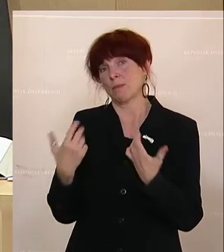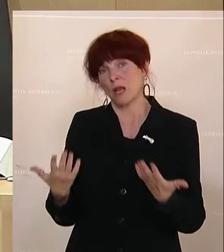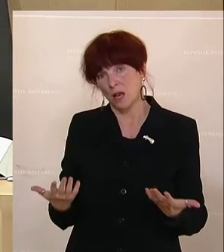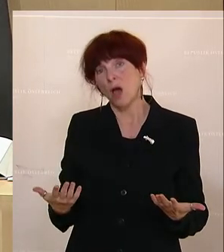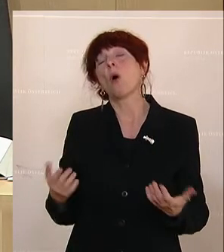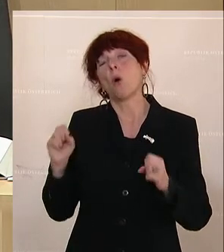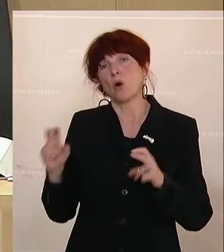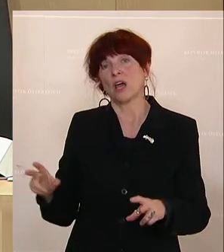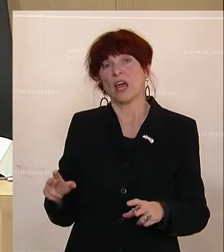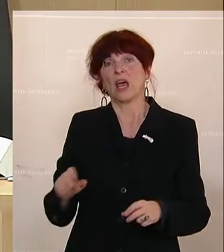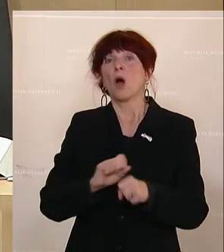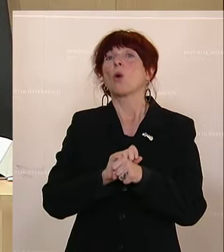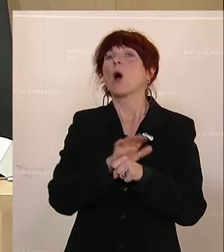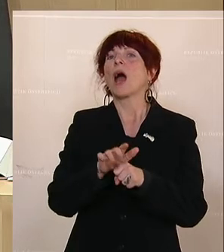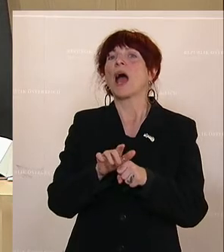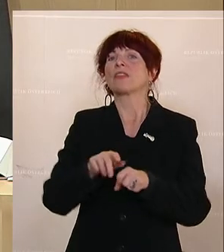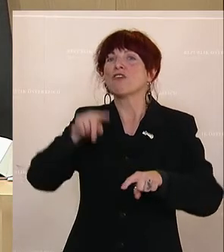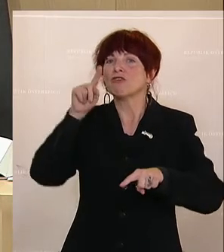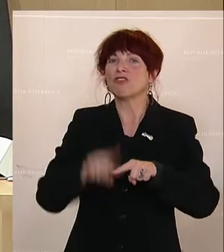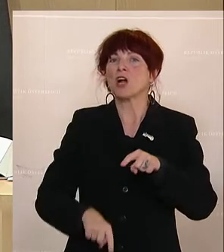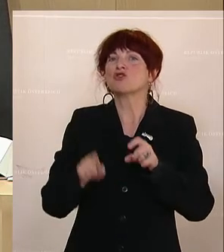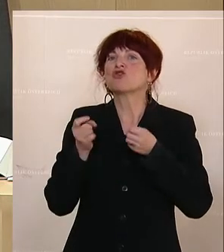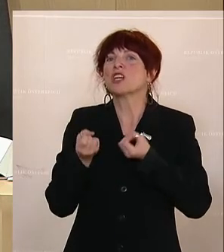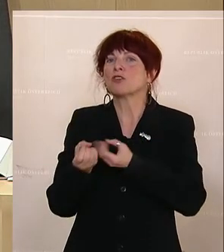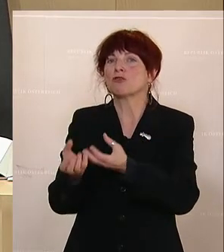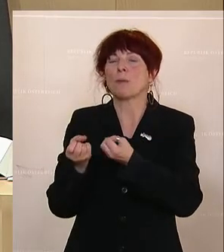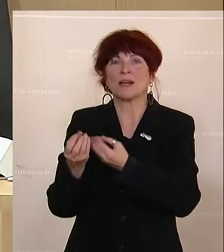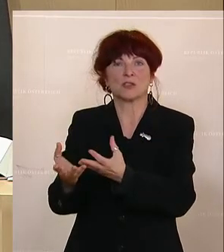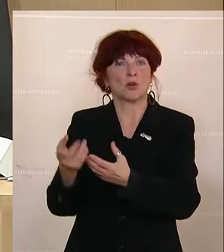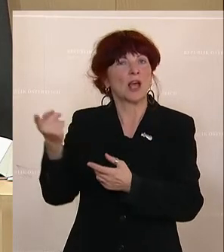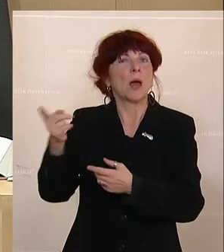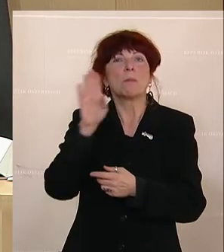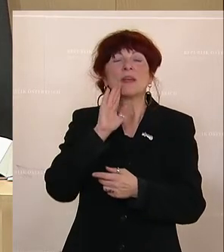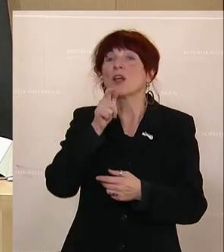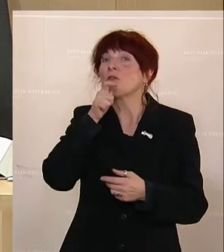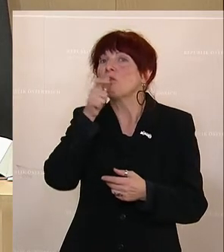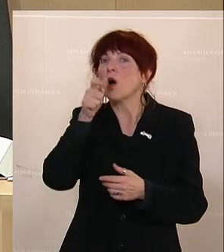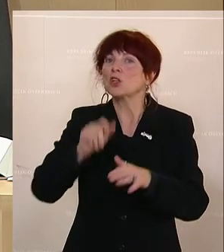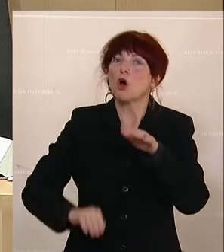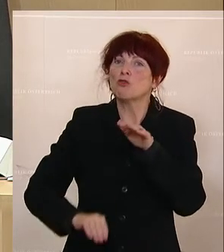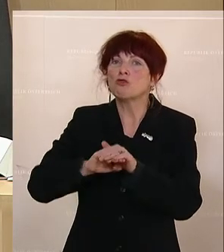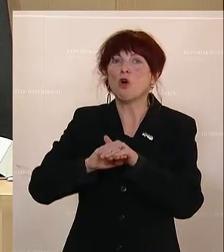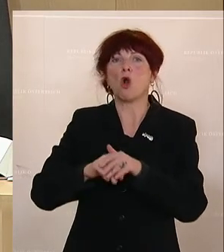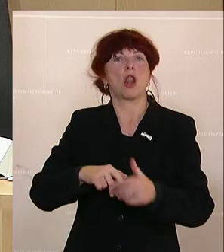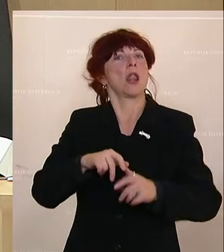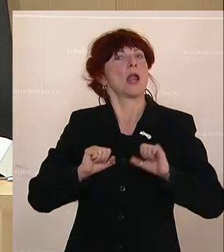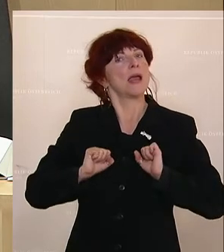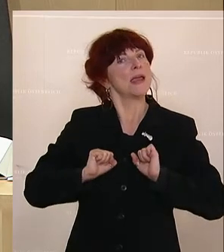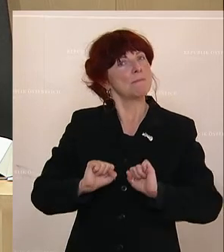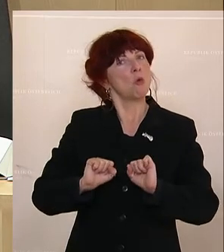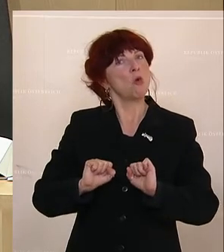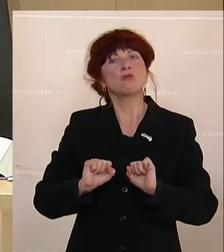-Desinformation. Bitte, dann nehmen Sie das Wort Vollimmunisierung nicht mehr in den Mund, von dem Sie heute wieder